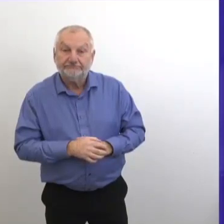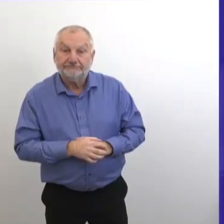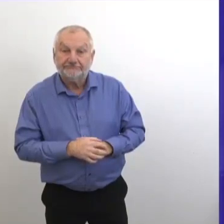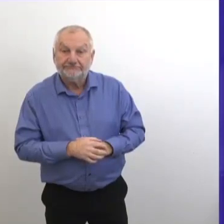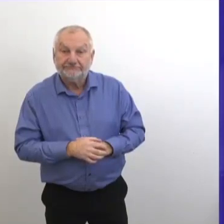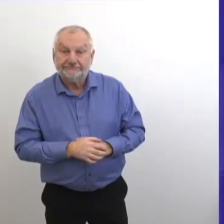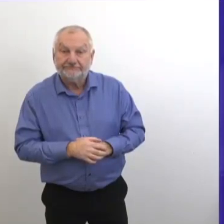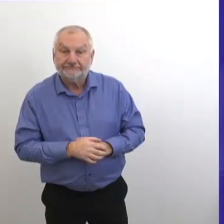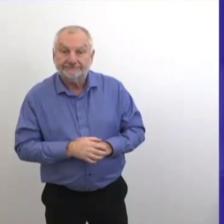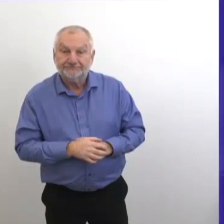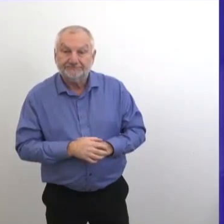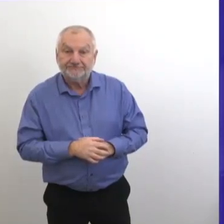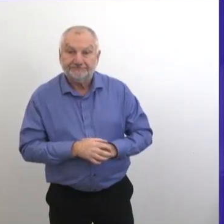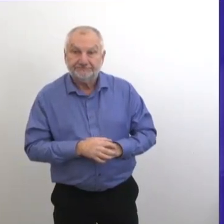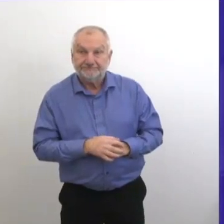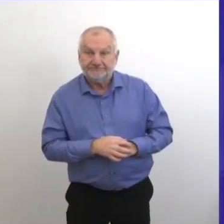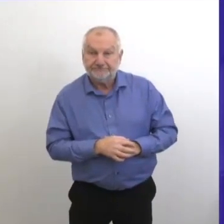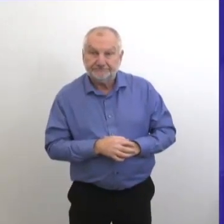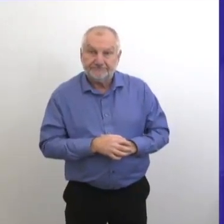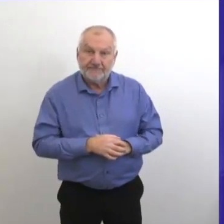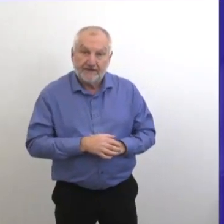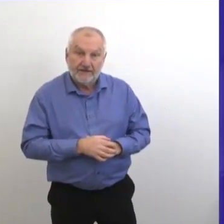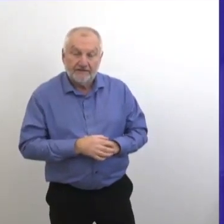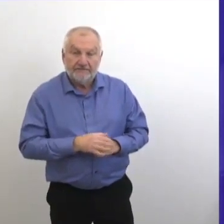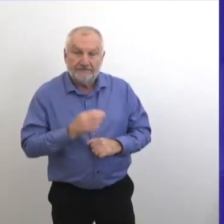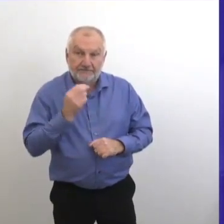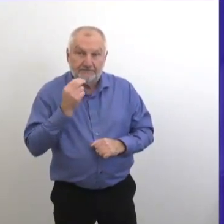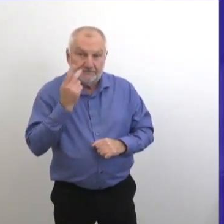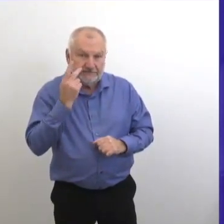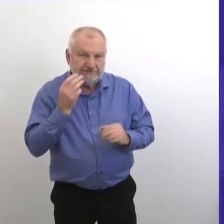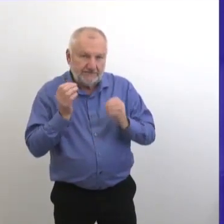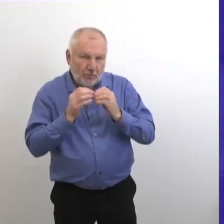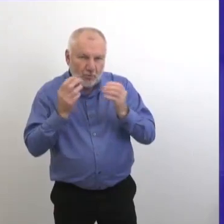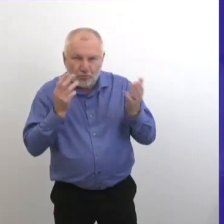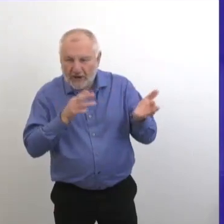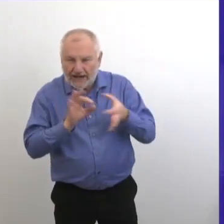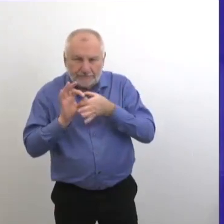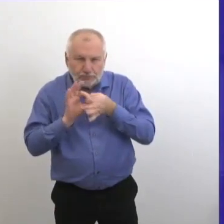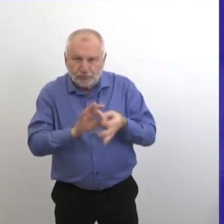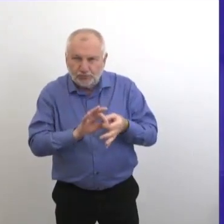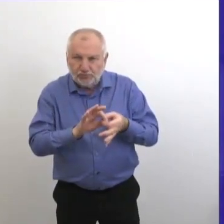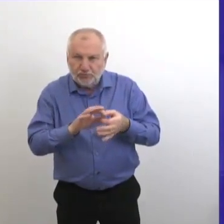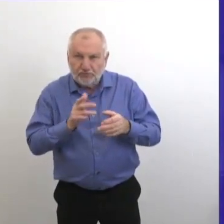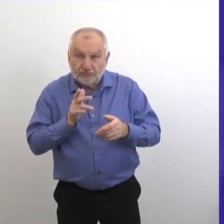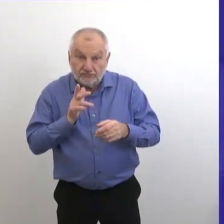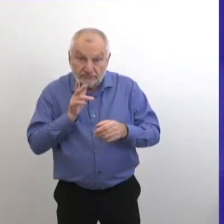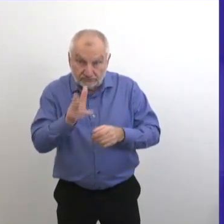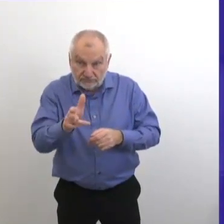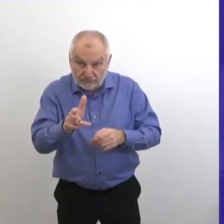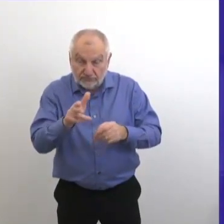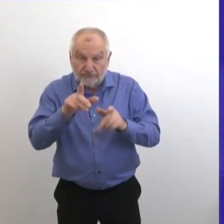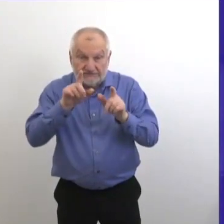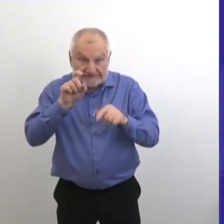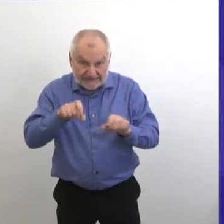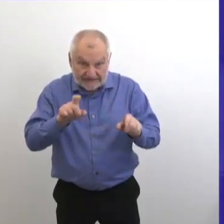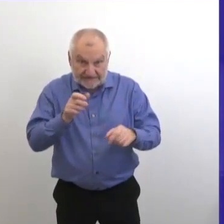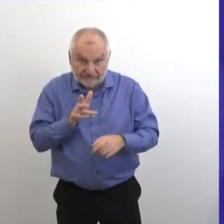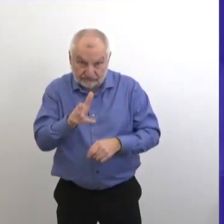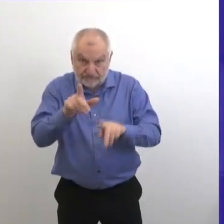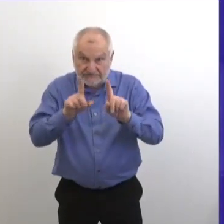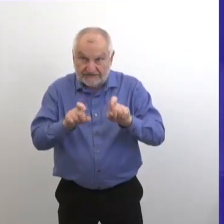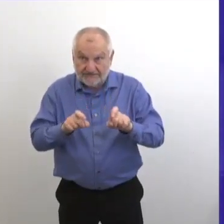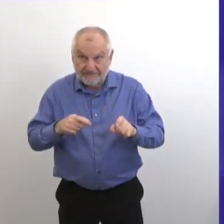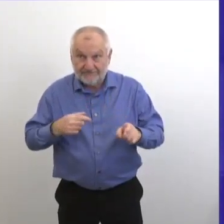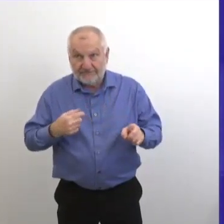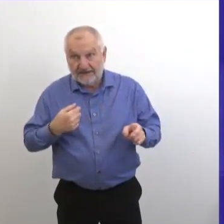Alors, on voit plus d'amendes pour les services religieux au volant. Et pourtant, ils ont installé leur lumière de Noël.